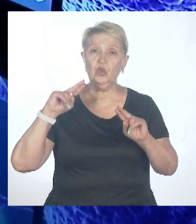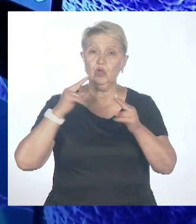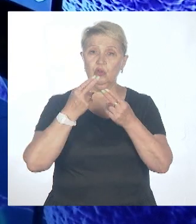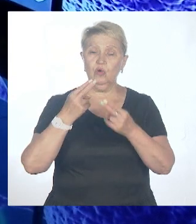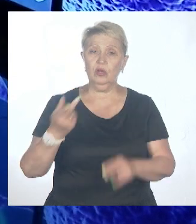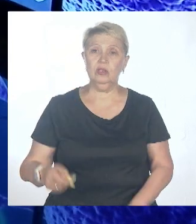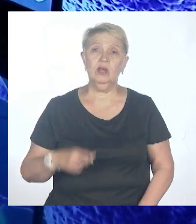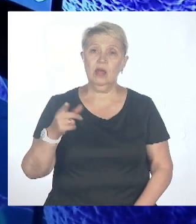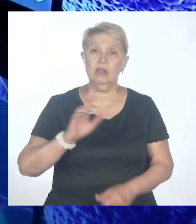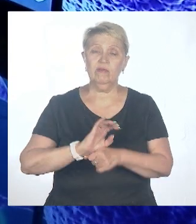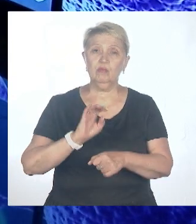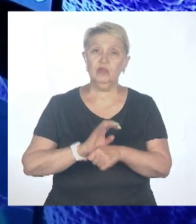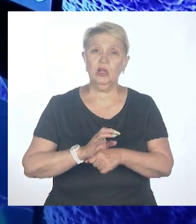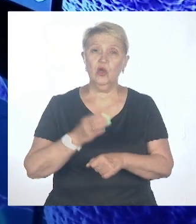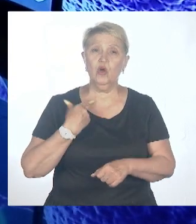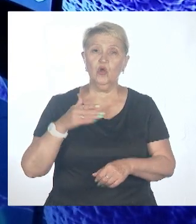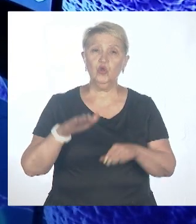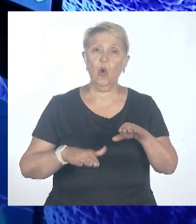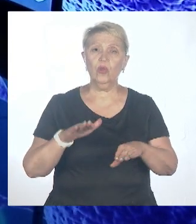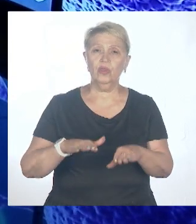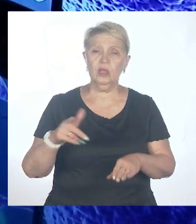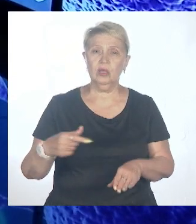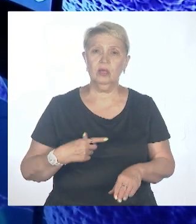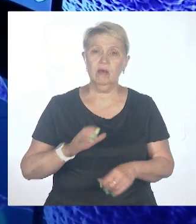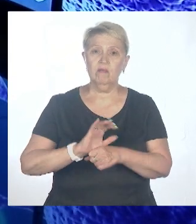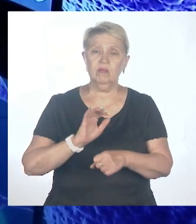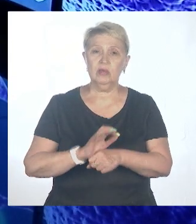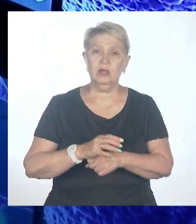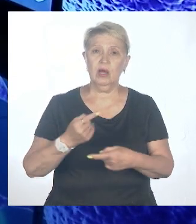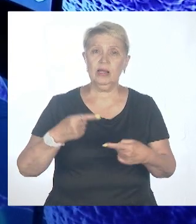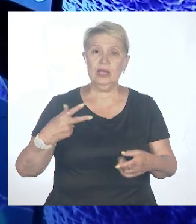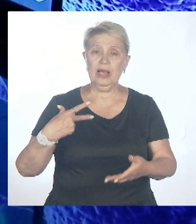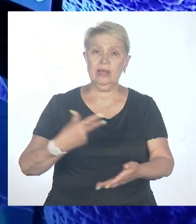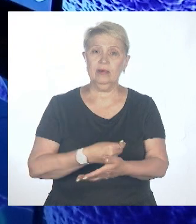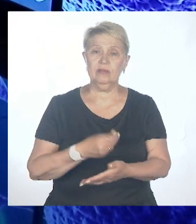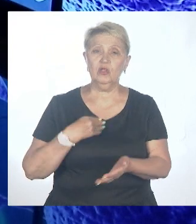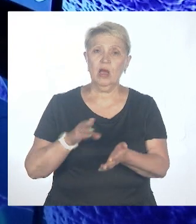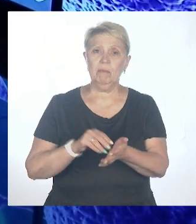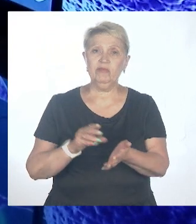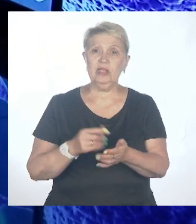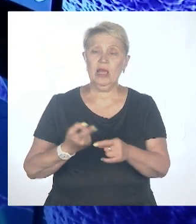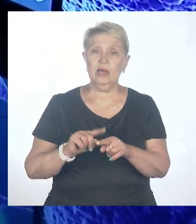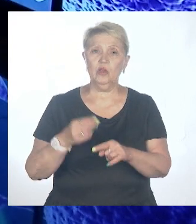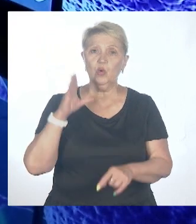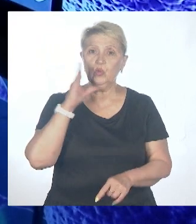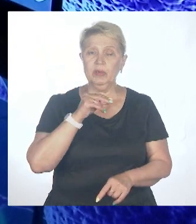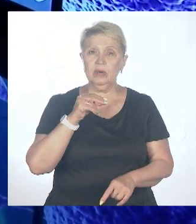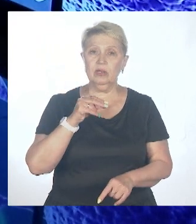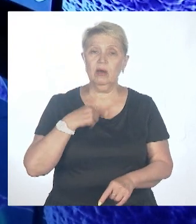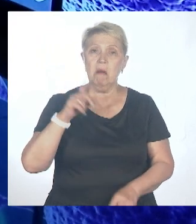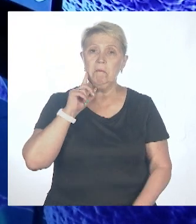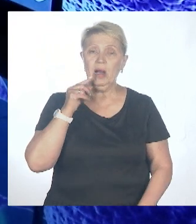месяц возбудителей холеры, чумы и прочего-прочего. Вот повторить этот успех пока что не смог никто, хотя